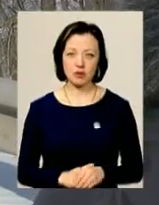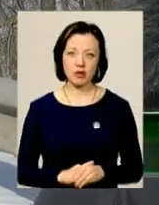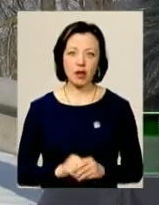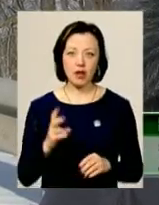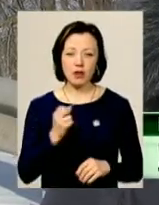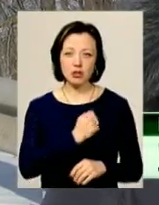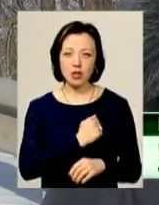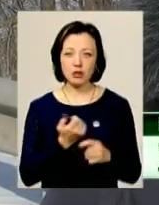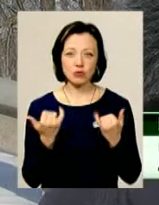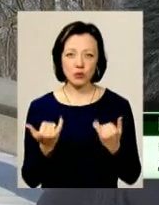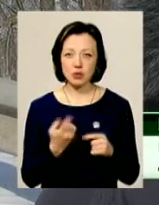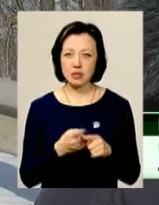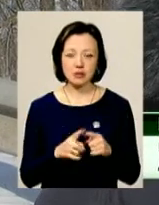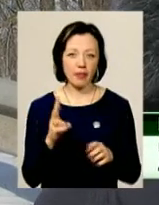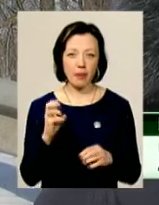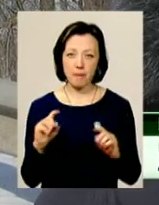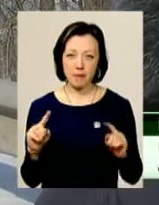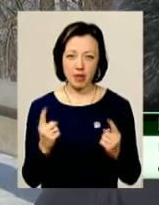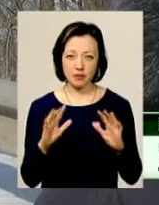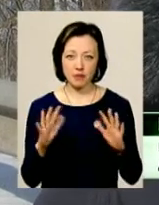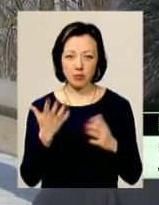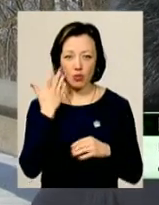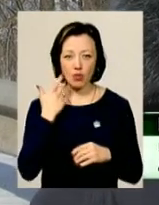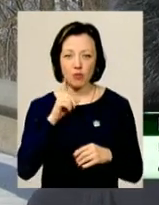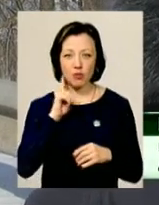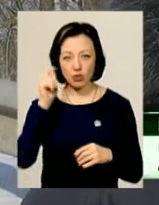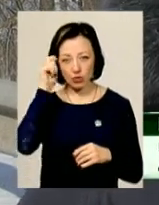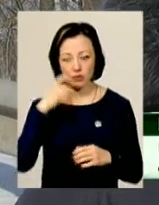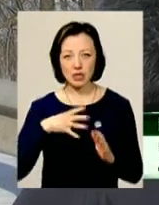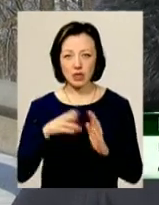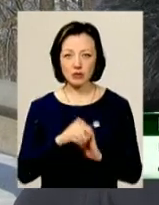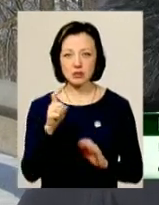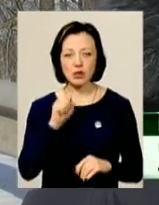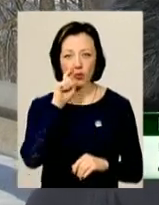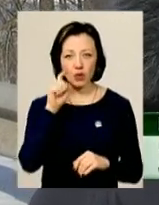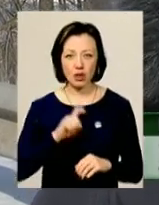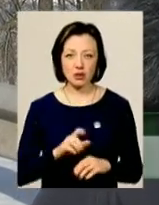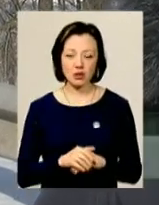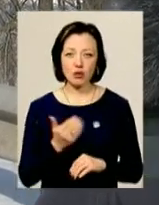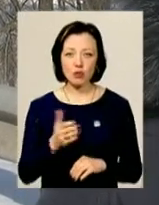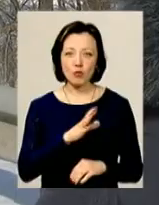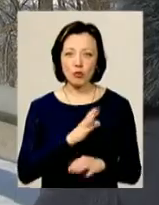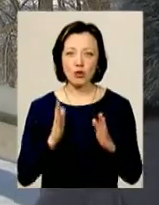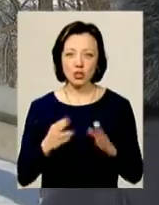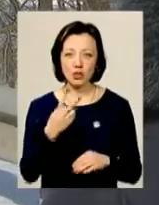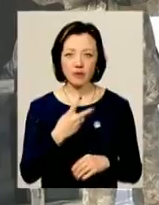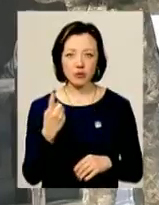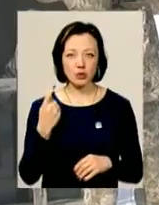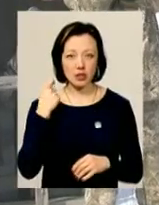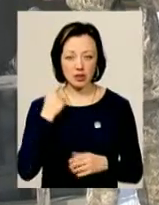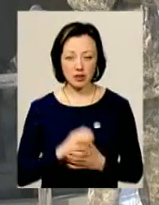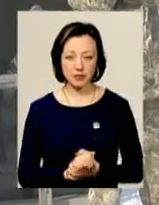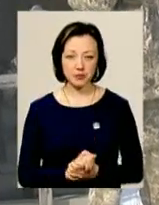сьогодні це не перший випадок, коли такі молоді хлопці гинуть за Україну. Йому було лише 21 рік.